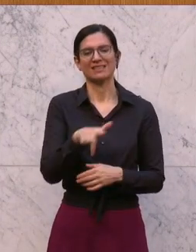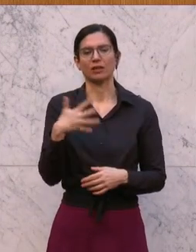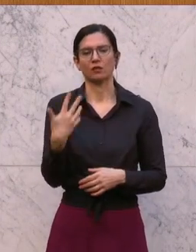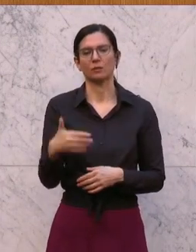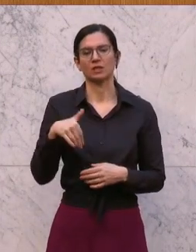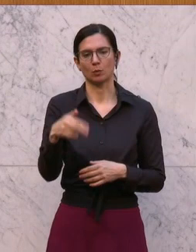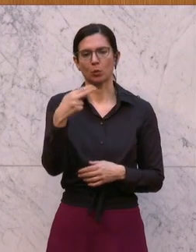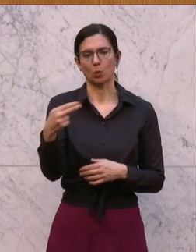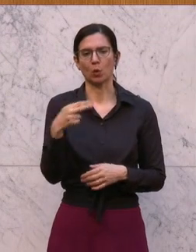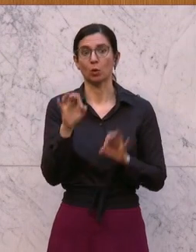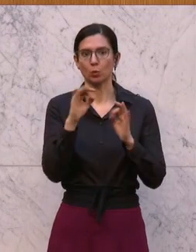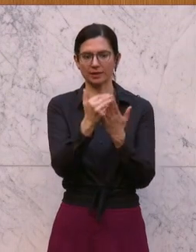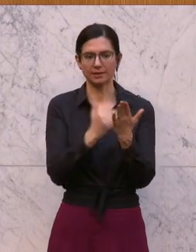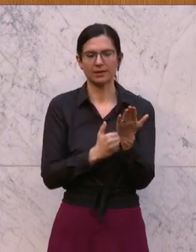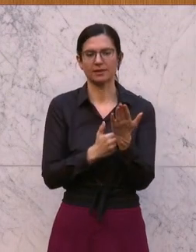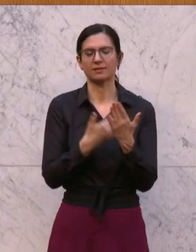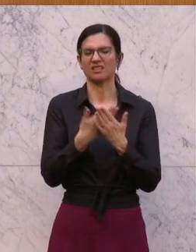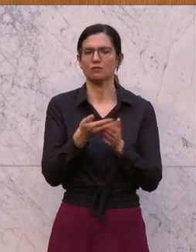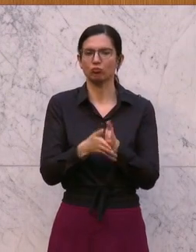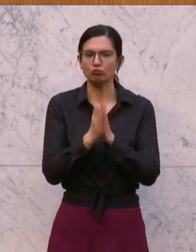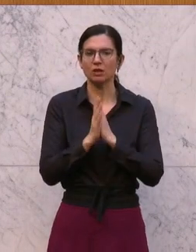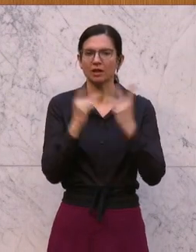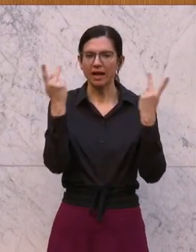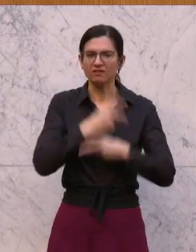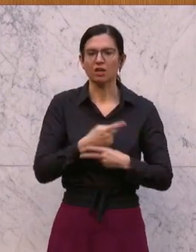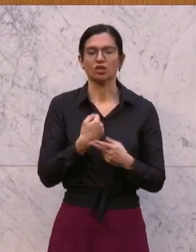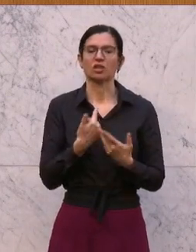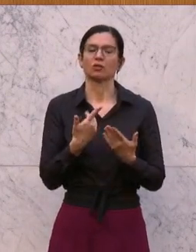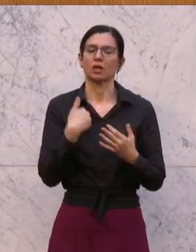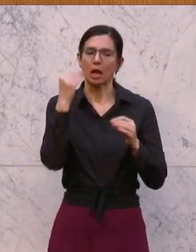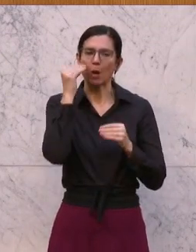Ich denke, das ist ein gutes Gesetz und eine gute Maßnahme, um besser durch die Krise zu kommen. Dank. Vielen Dank.